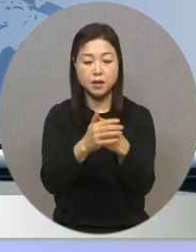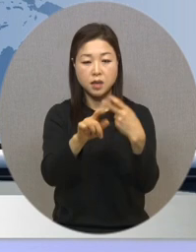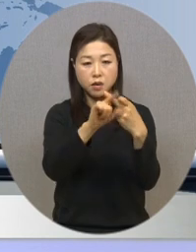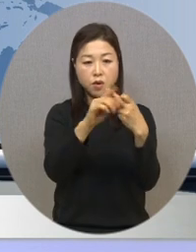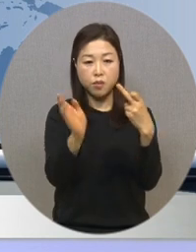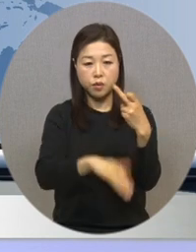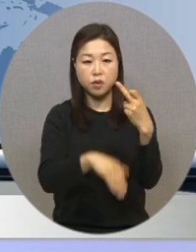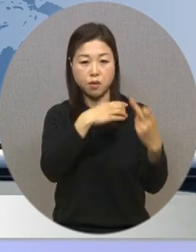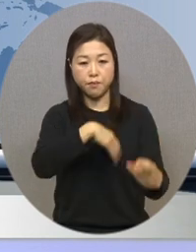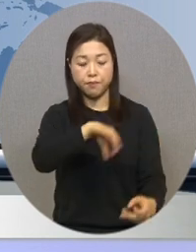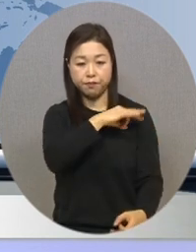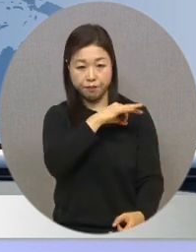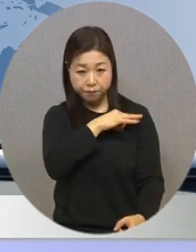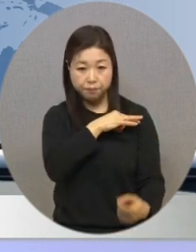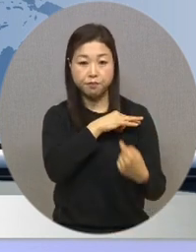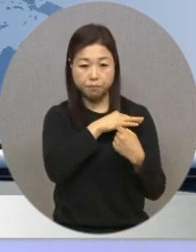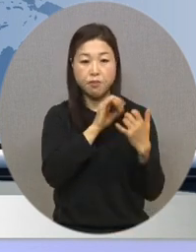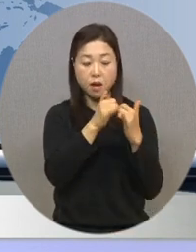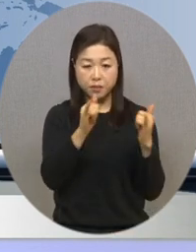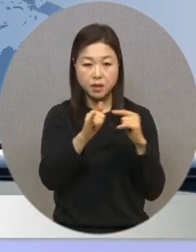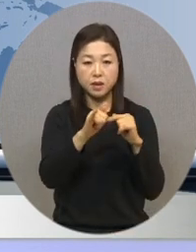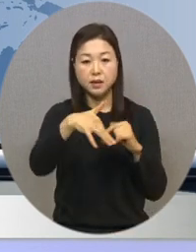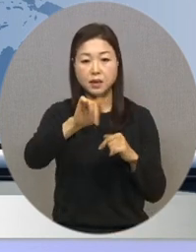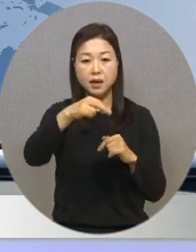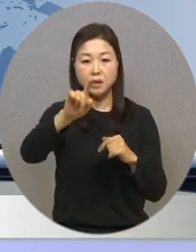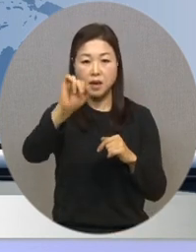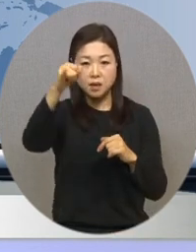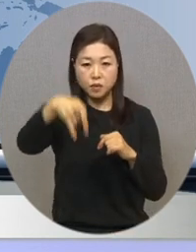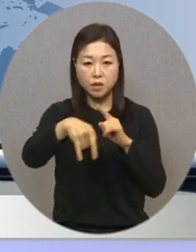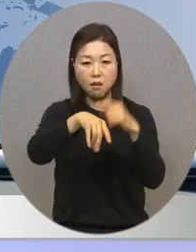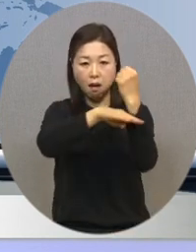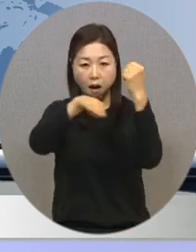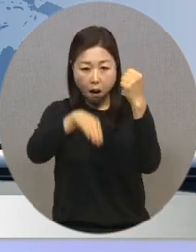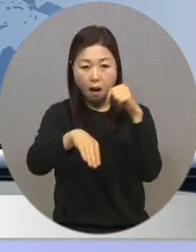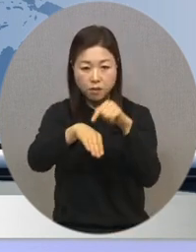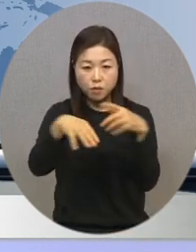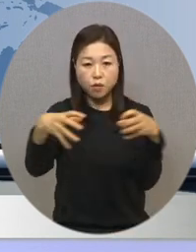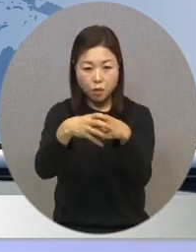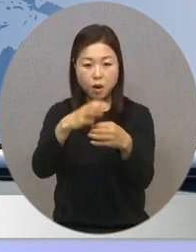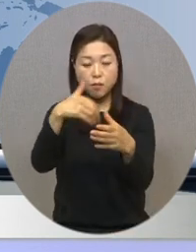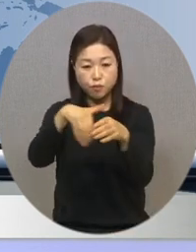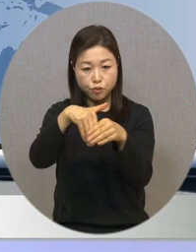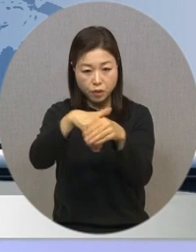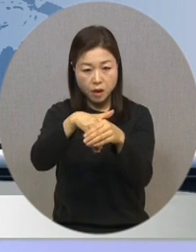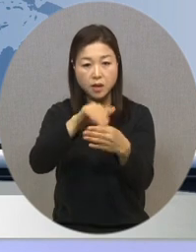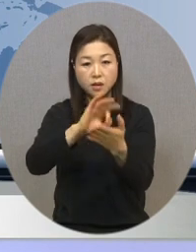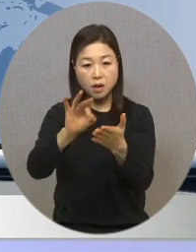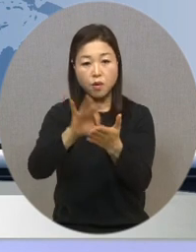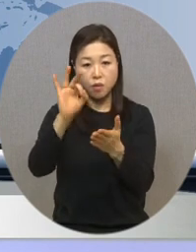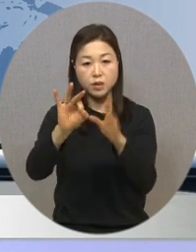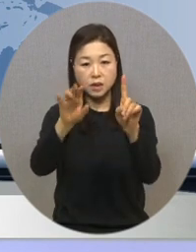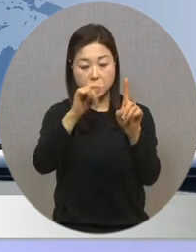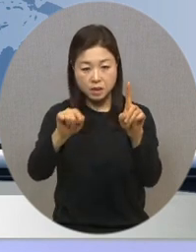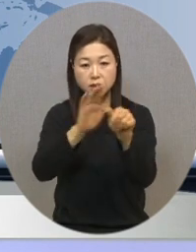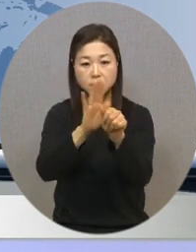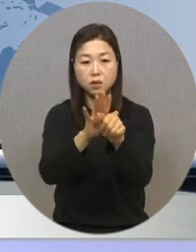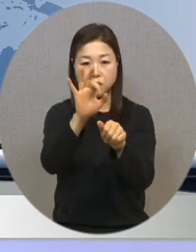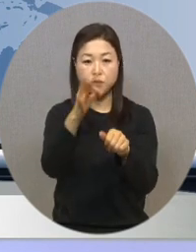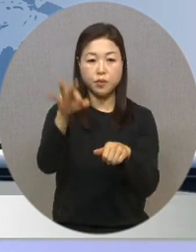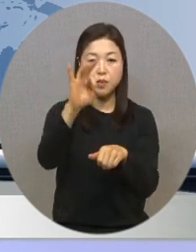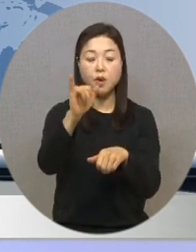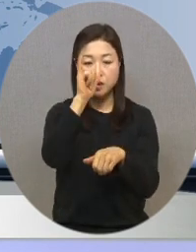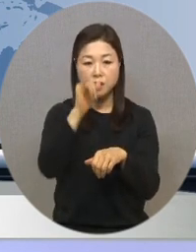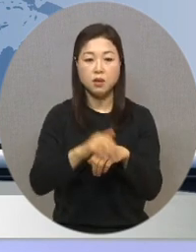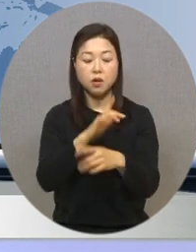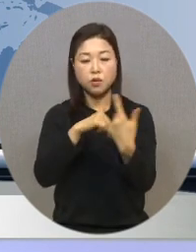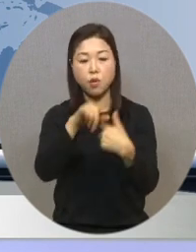기초생활수급자와 차상위계층을 위한 통합문화이용권의 1인당 지원금 또한 인상한다고 하는데요. 더